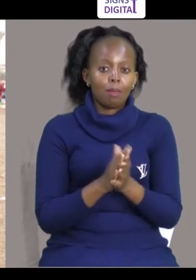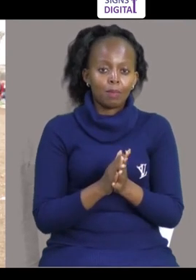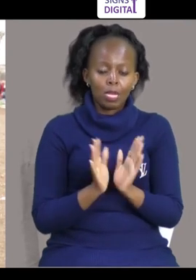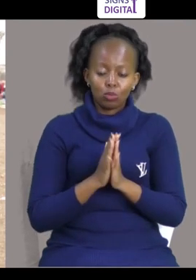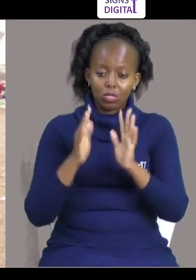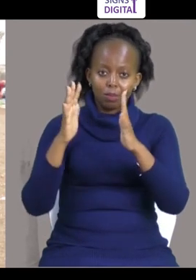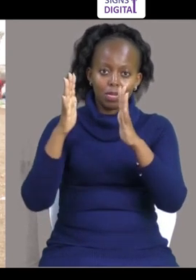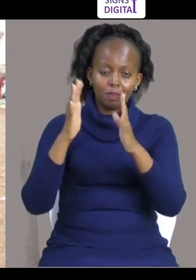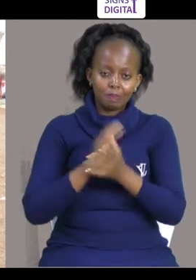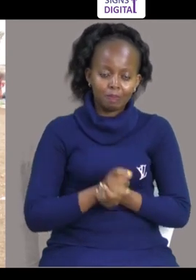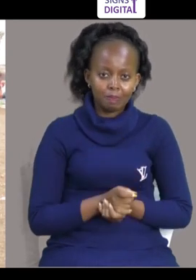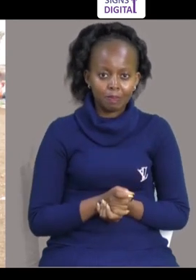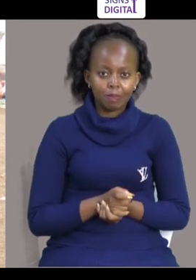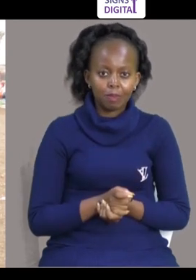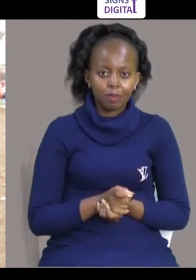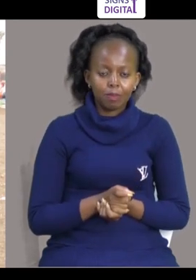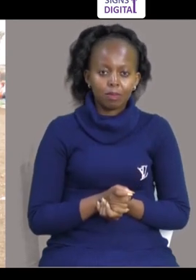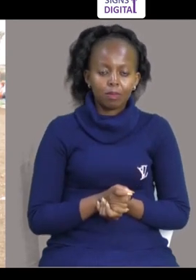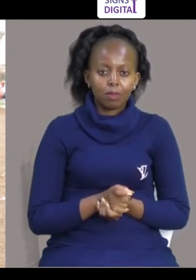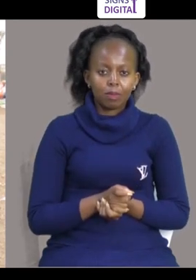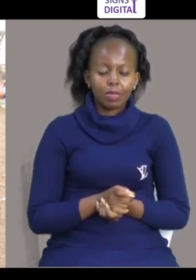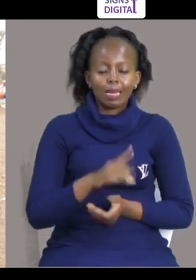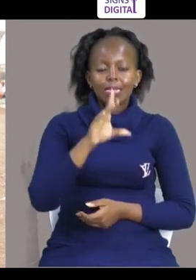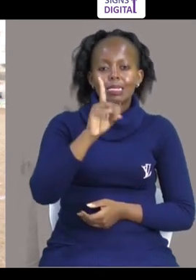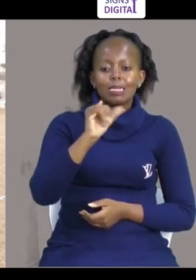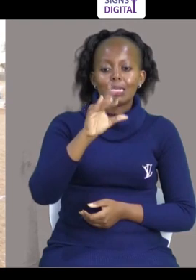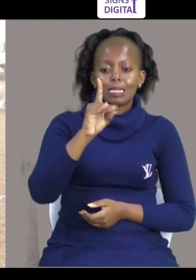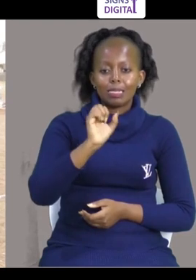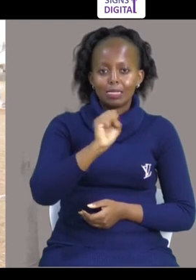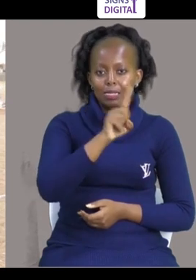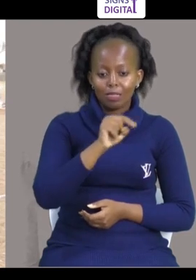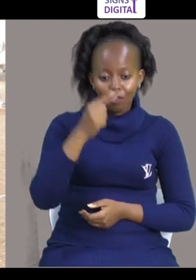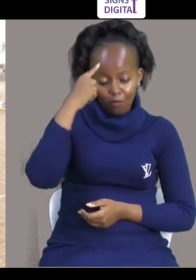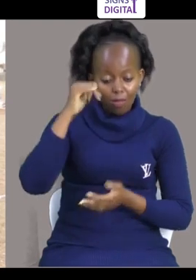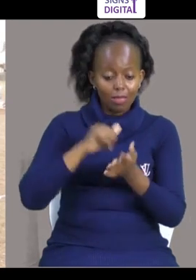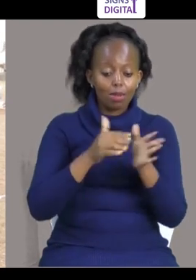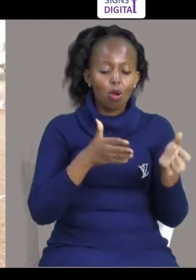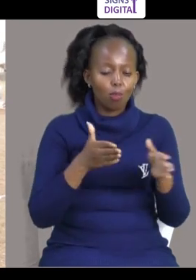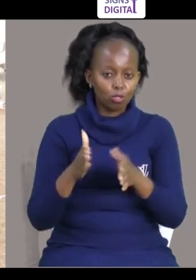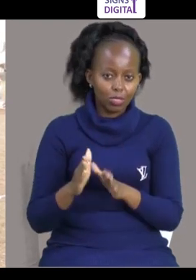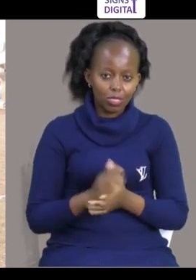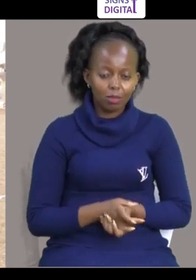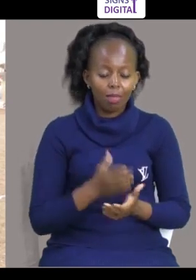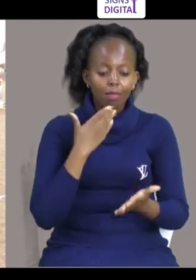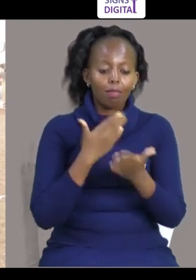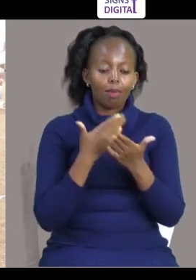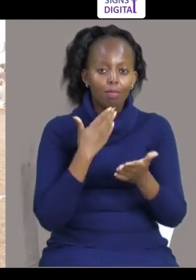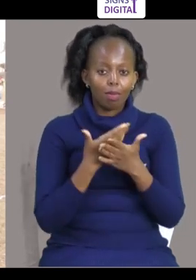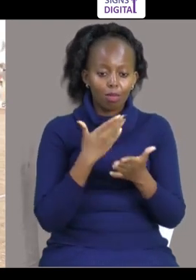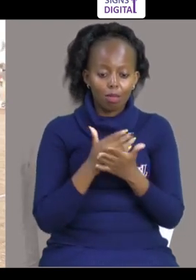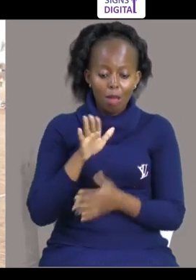Kwa Hivo Tupigie Deeds Mkofi Kwa sababu Ya hiyo Na Farsi